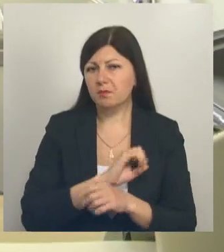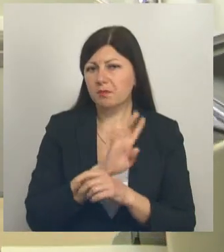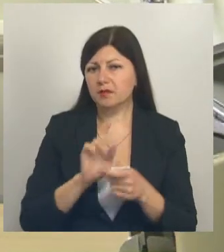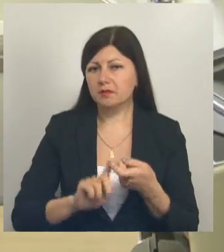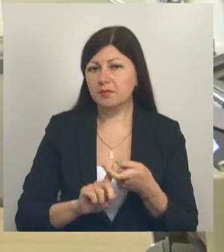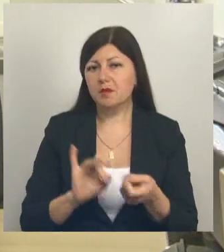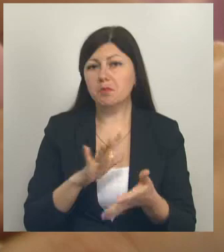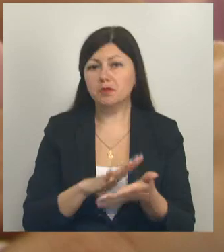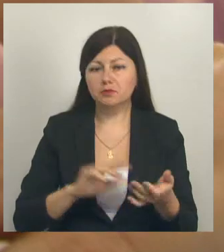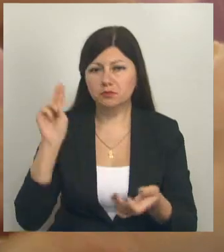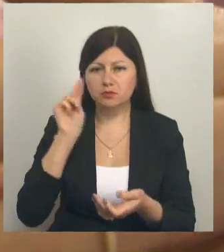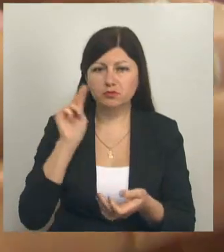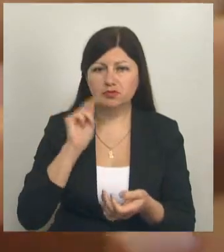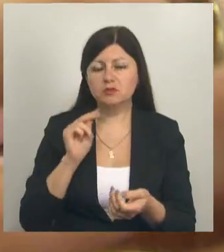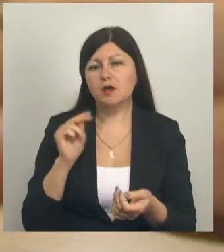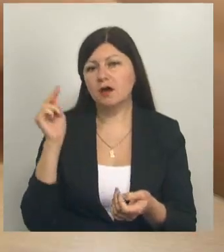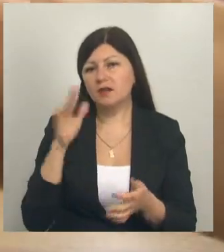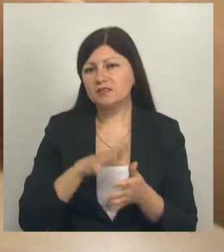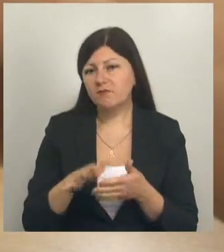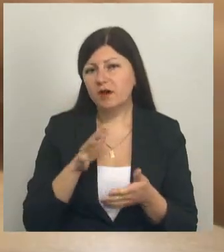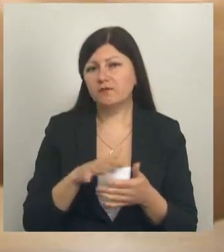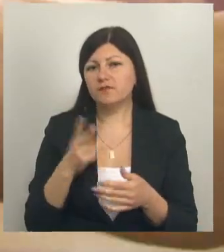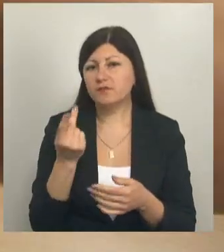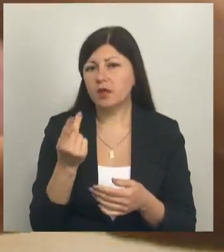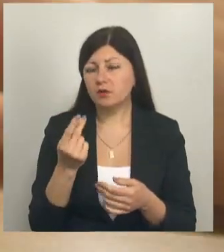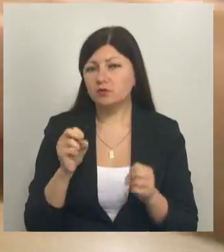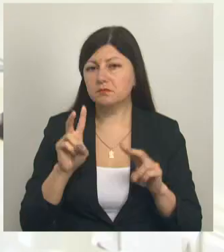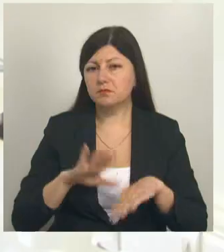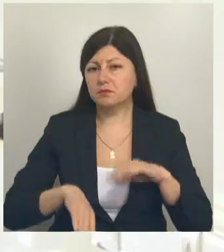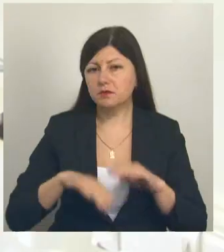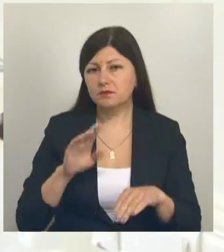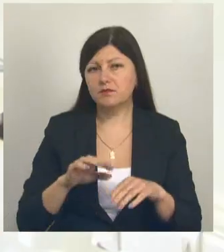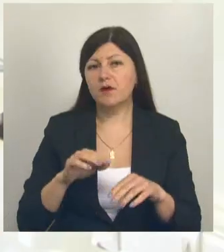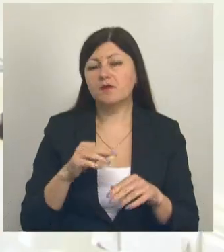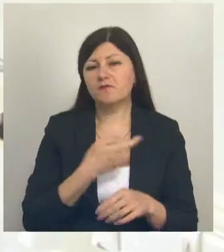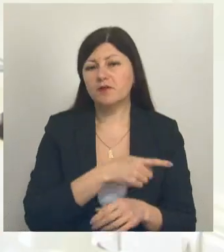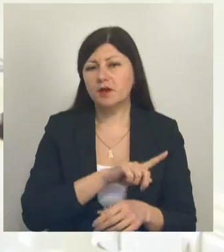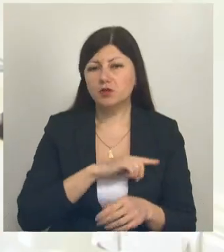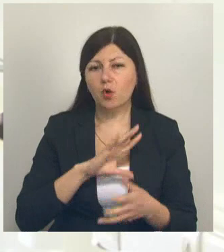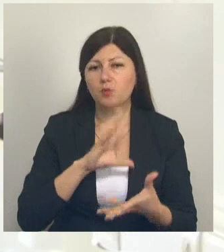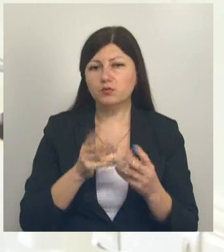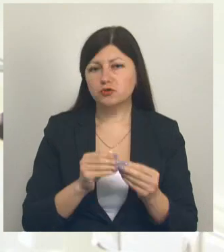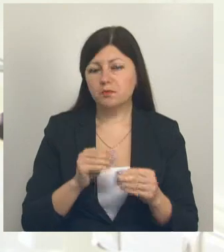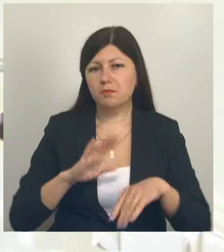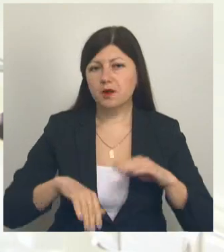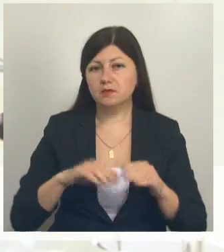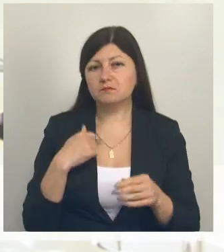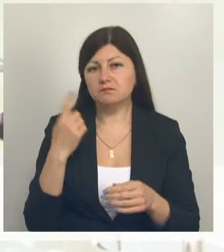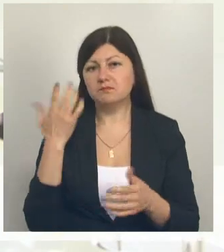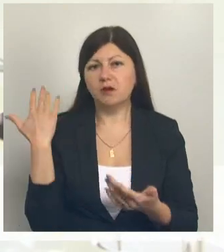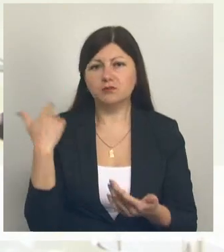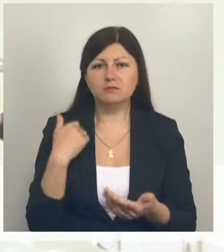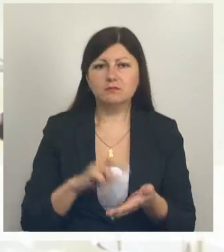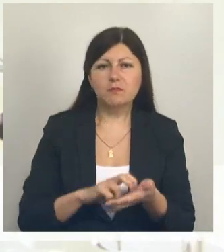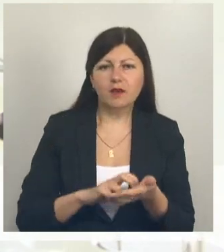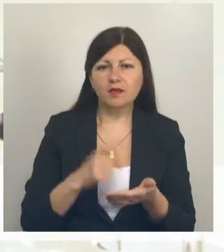продолжает учиться. Осваивает вторую специальность – врача общей практики. Мне казалось, что я боялась крови. Но когда